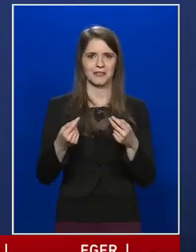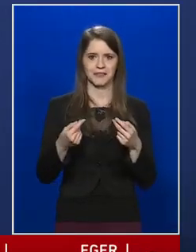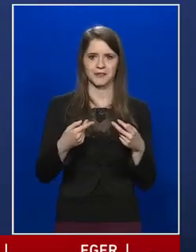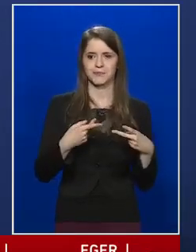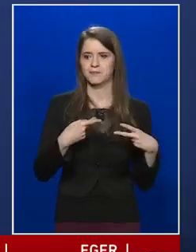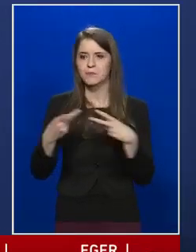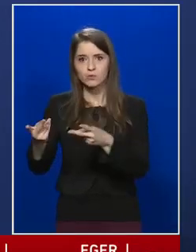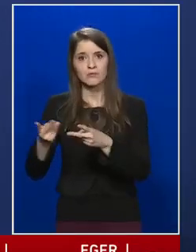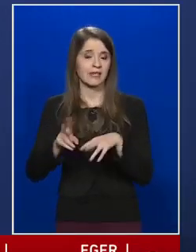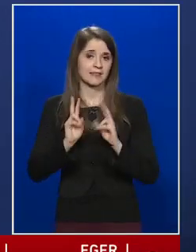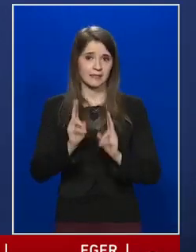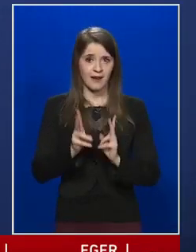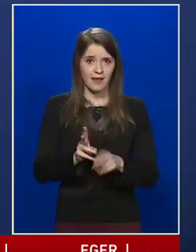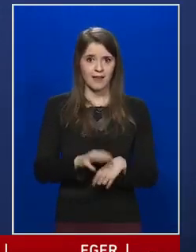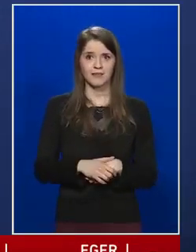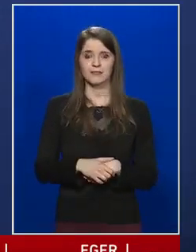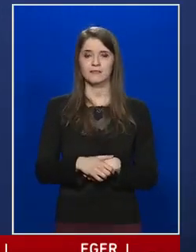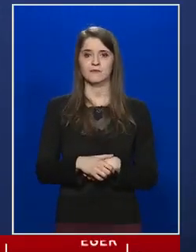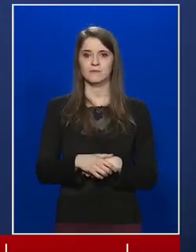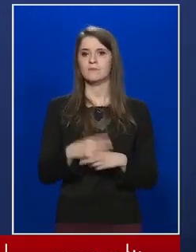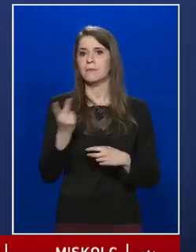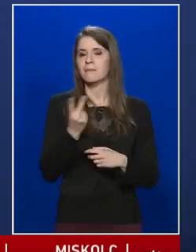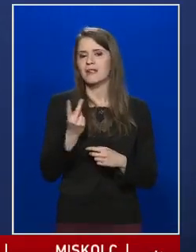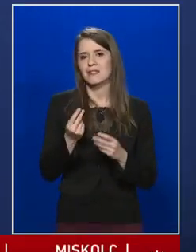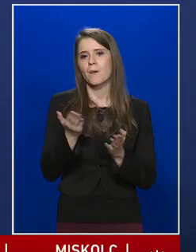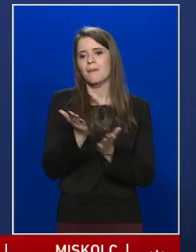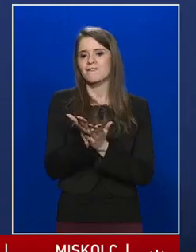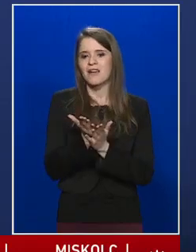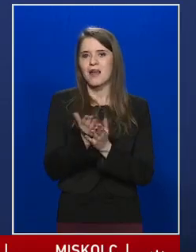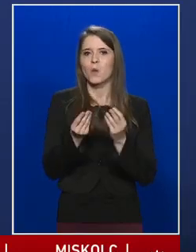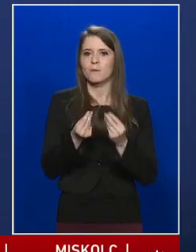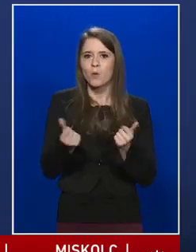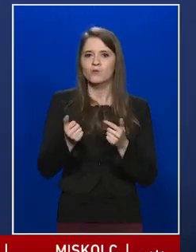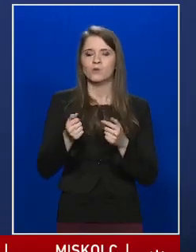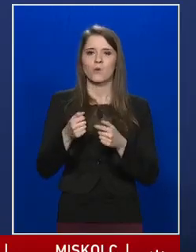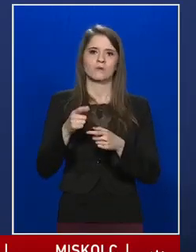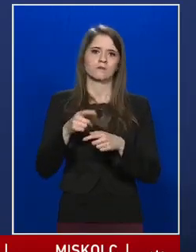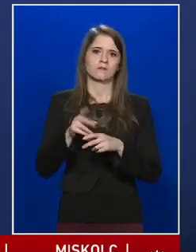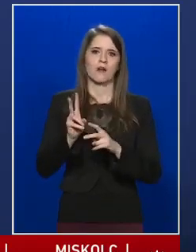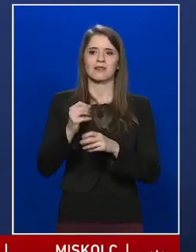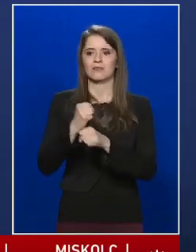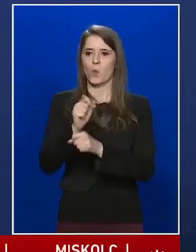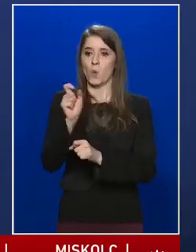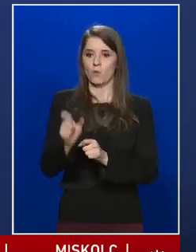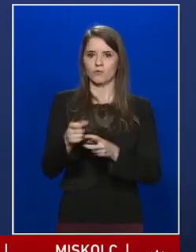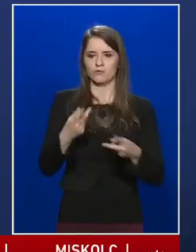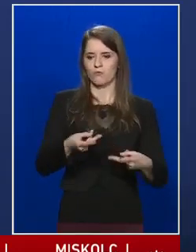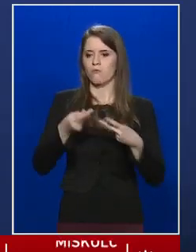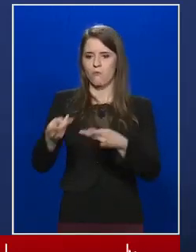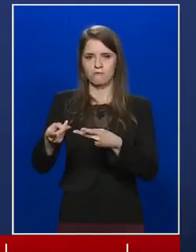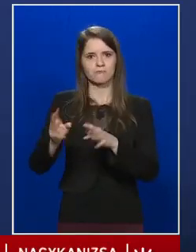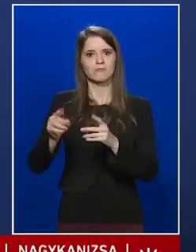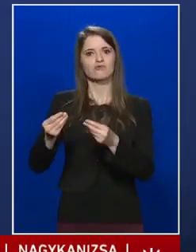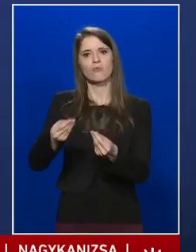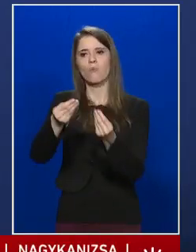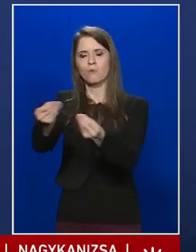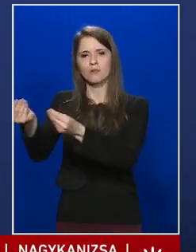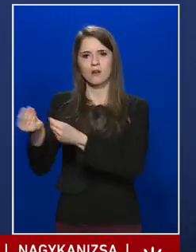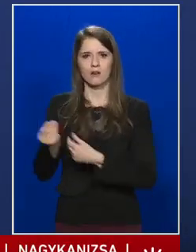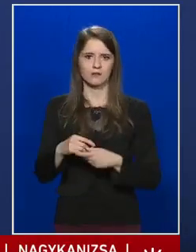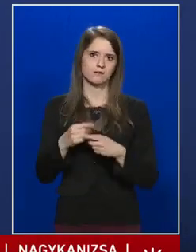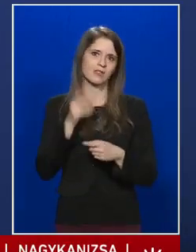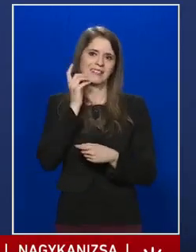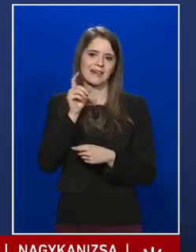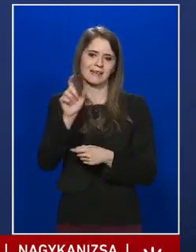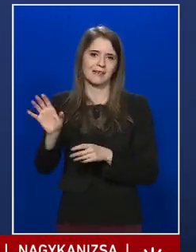bejuttatni természetesen a megfelelő módon a személyzeten keresztül szeretteinknek. Egy